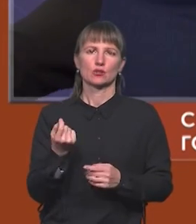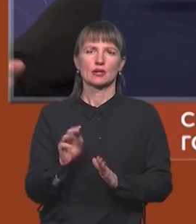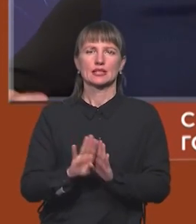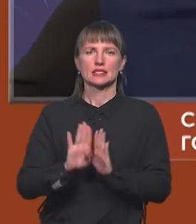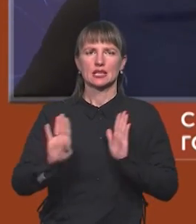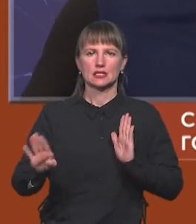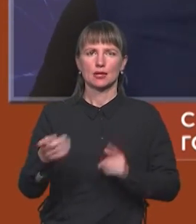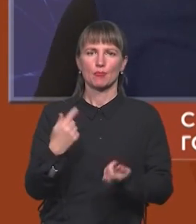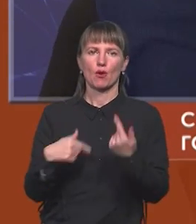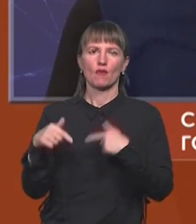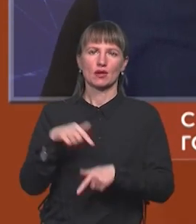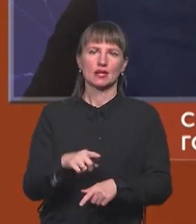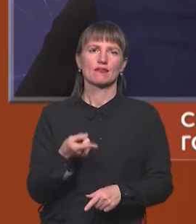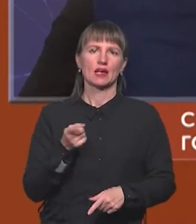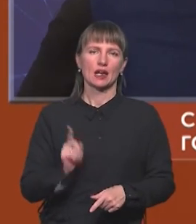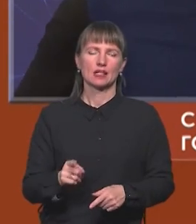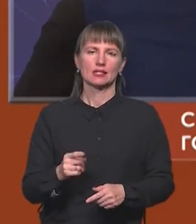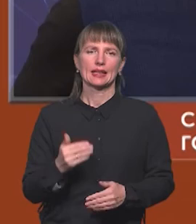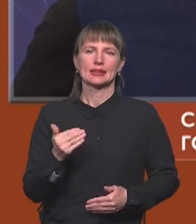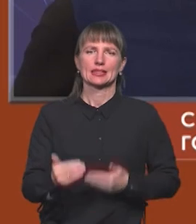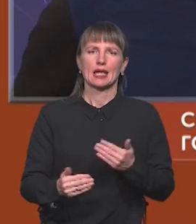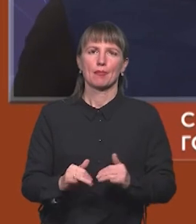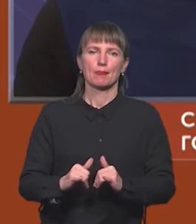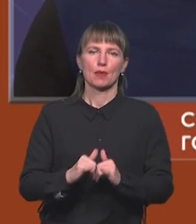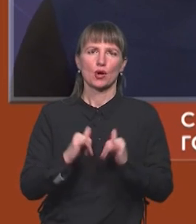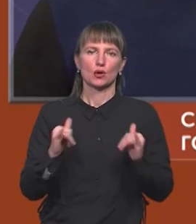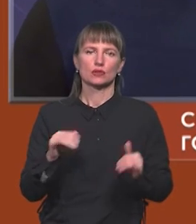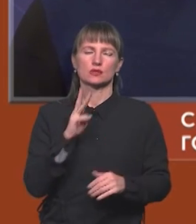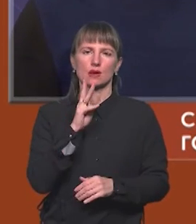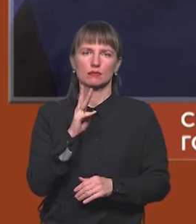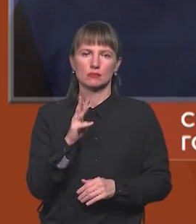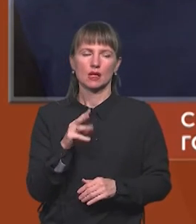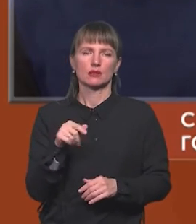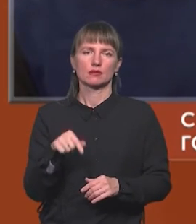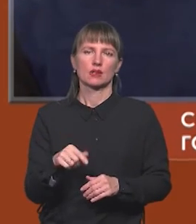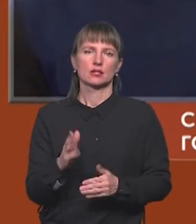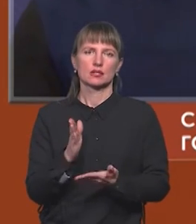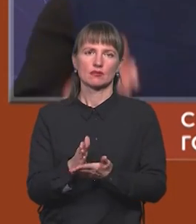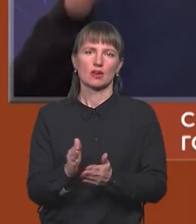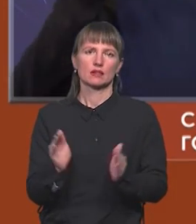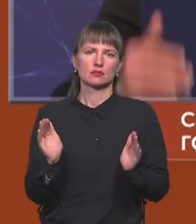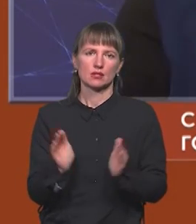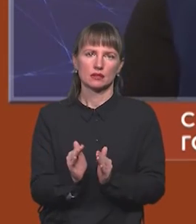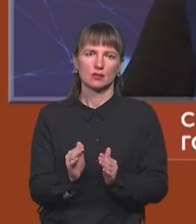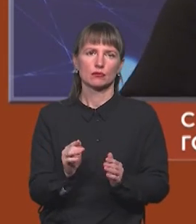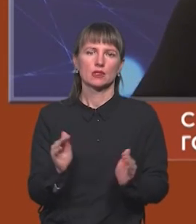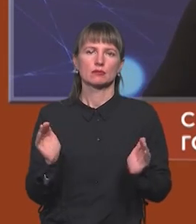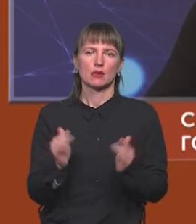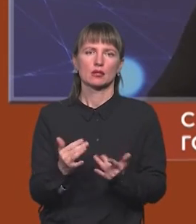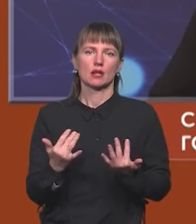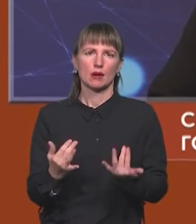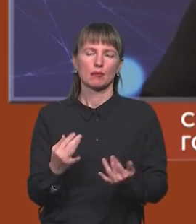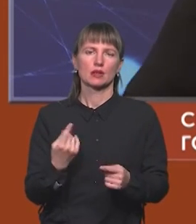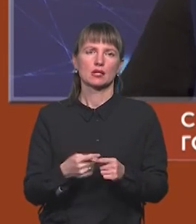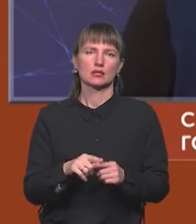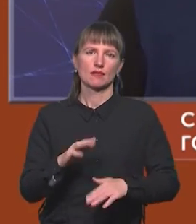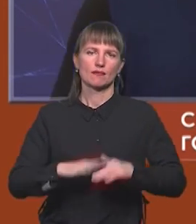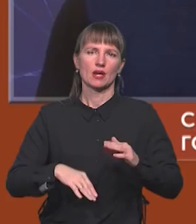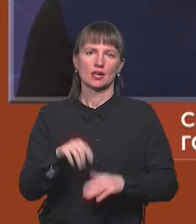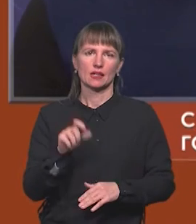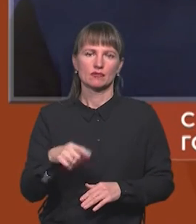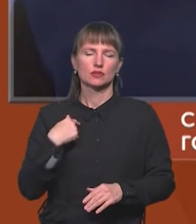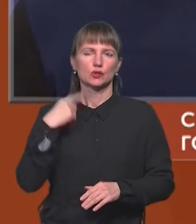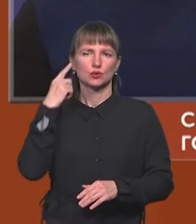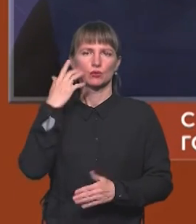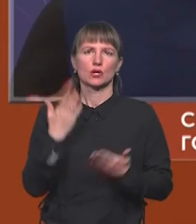повертатися в реальний, то темпи росту зарплат в ІТ-сфері значно скоротилися. Тому що зменшився попит на цих фахівців, але я думаю,